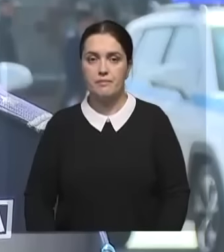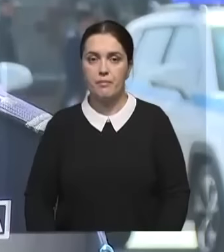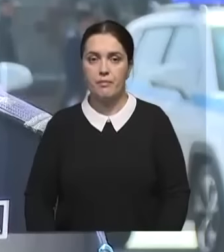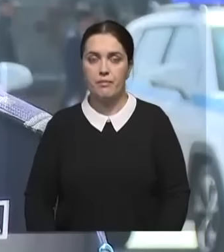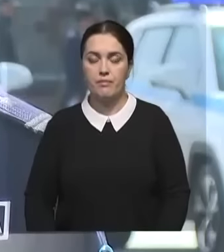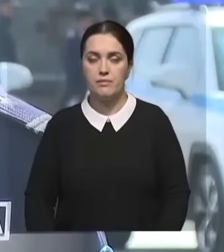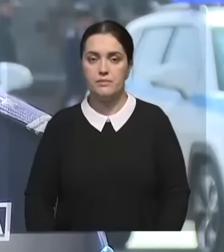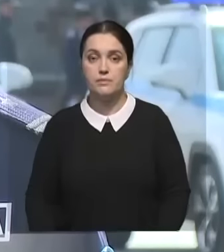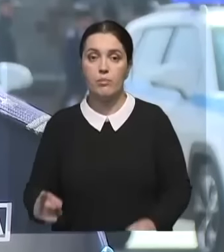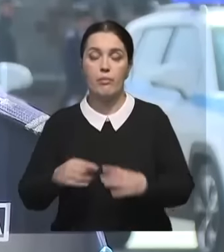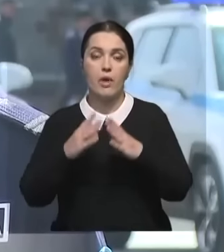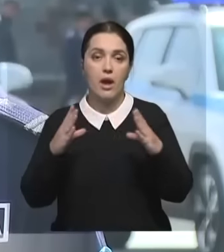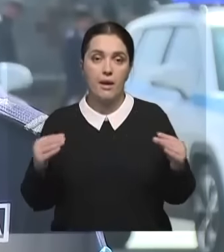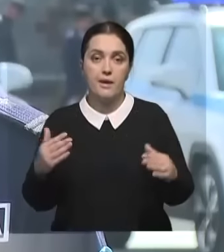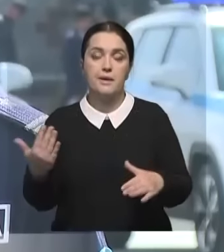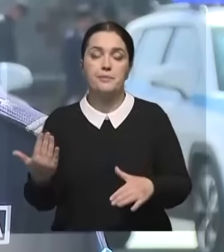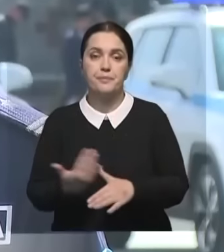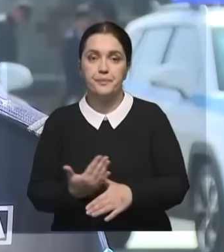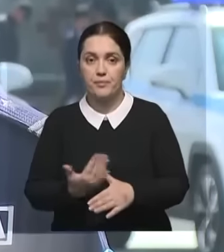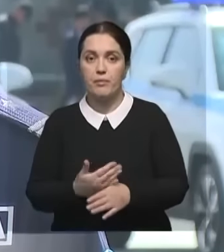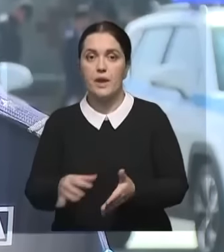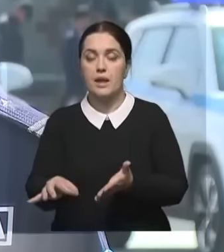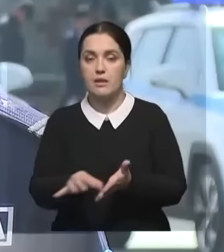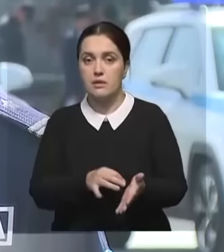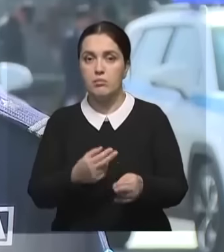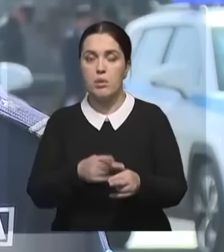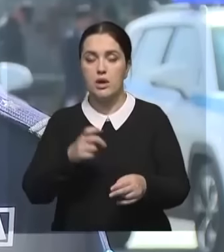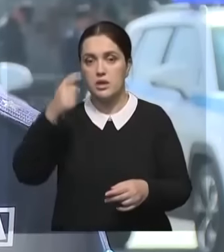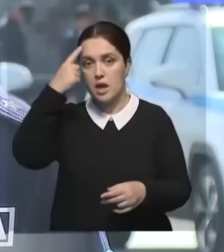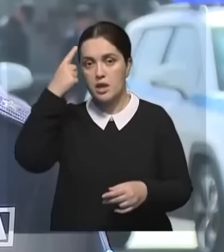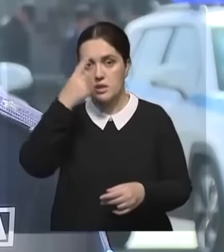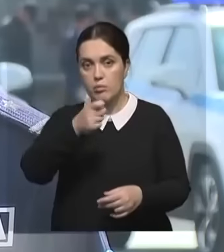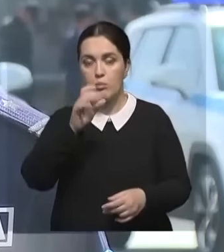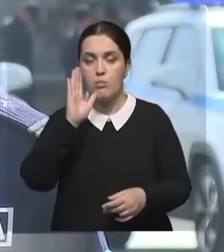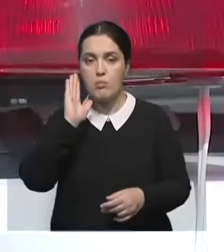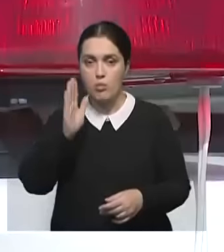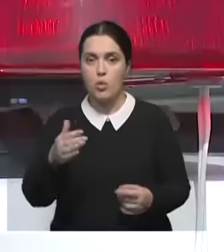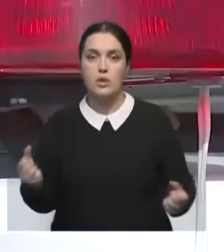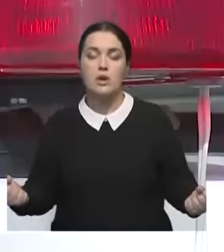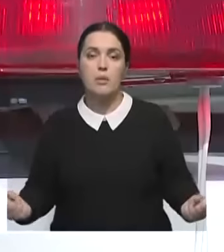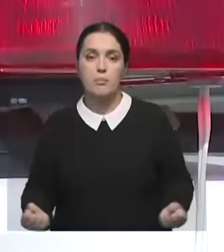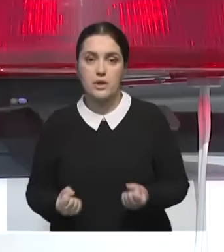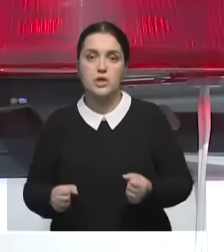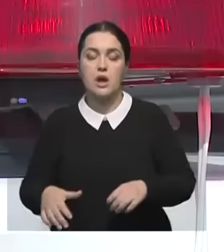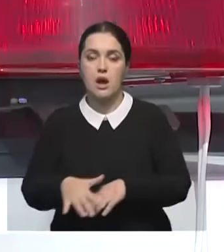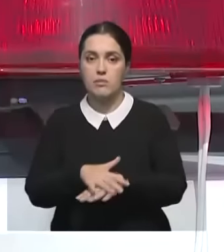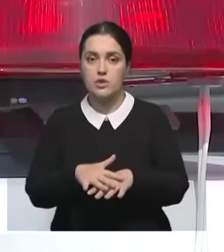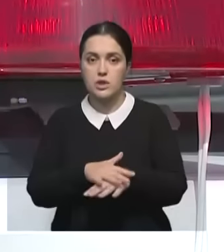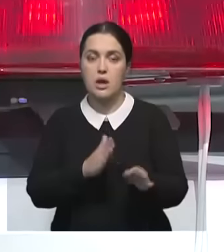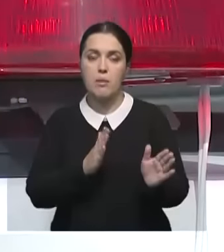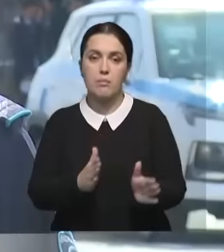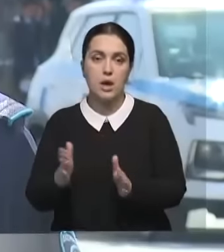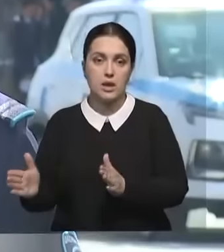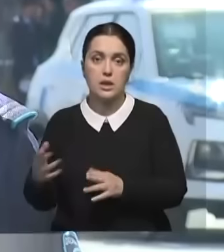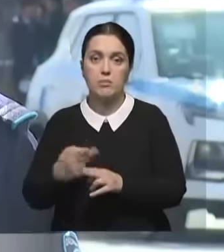Служебные автомобили помогут оперативно реагировать на сообщения и будут способствовать поддержанию общественного порядка на